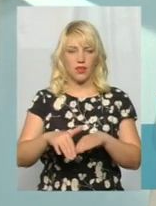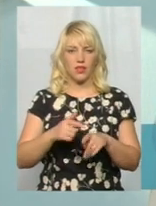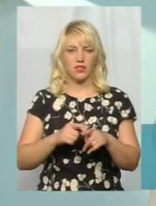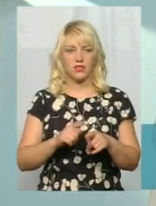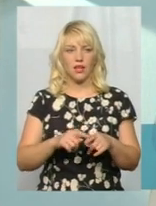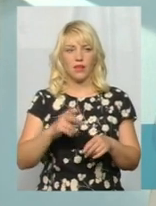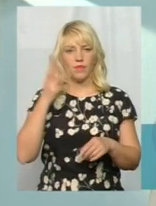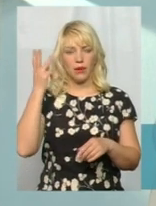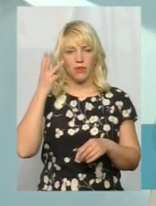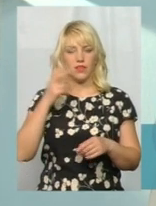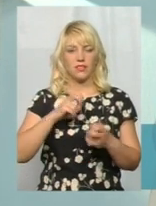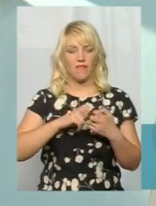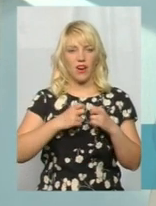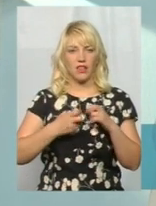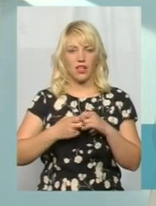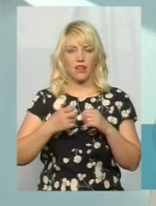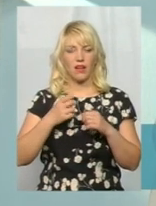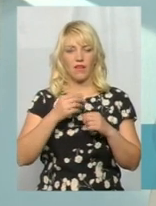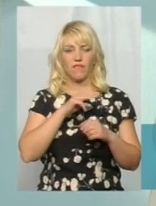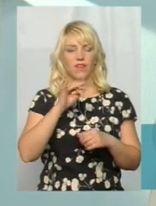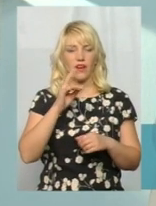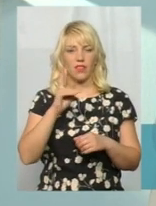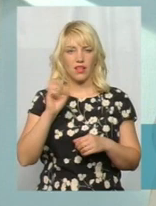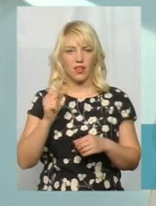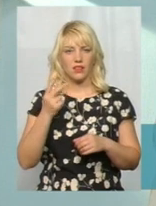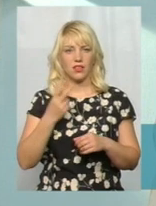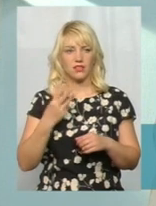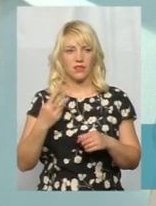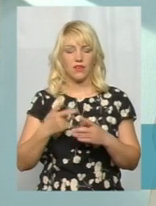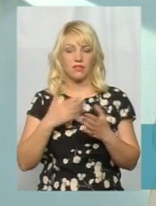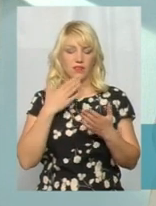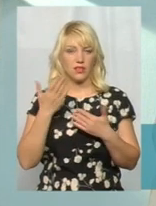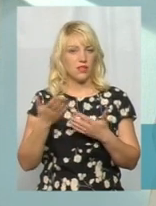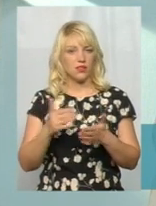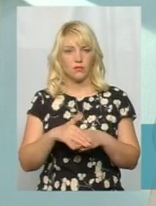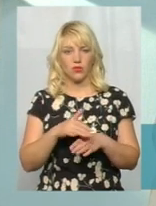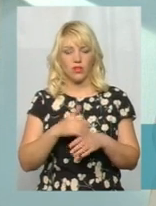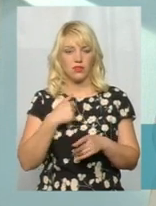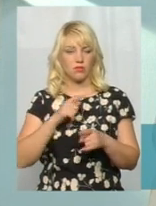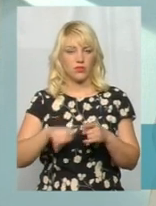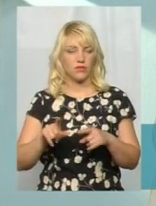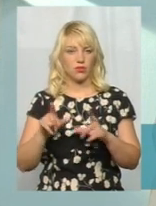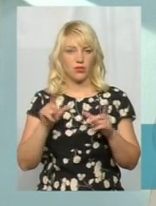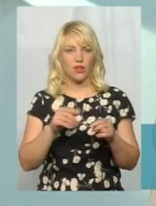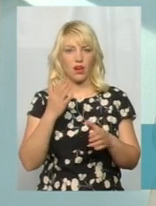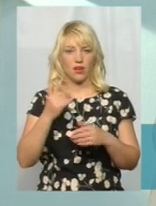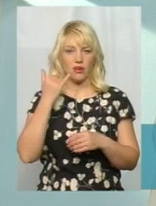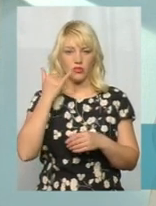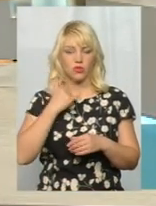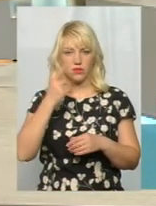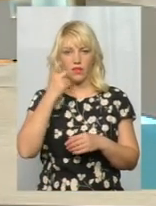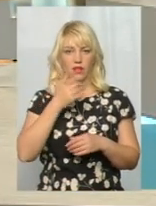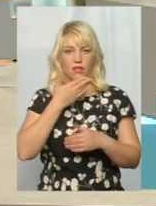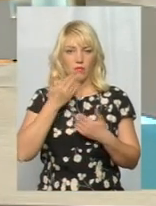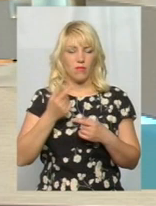Фронка, 2, 2. А є електронна адреса, яка є на нашому сайті. Звертайтеся, ми виїжджаємо. Але якщо дзвінка не не відходило, то